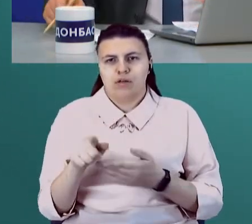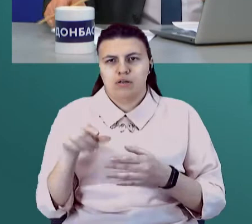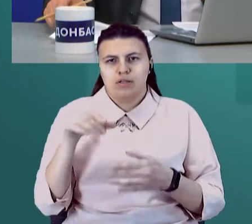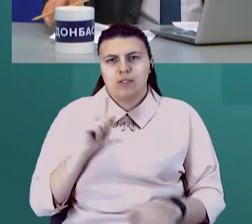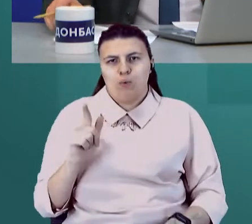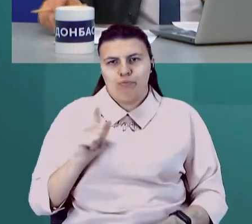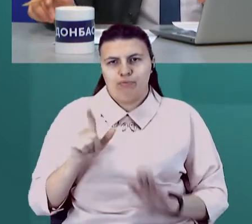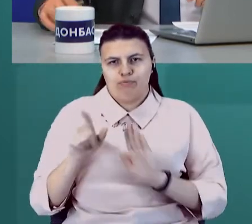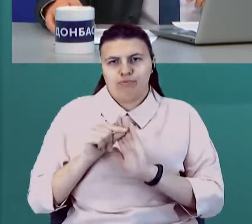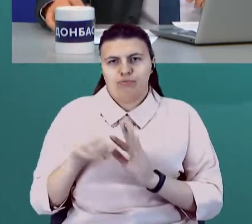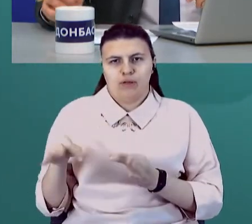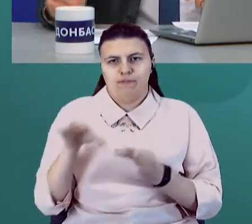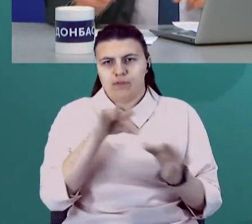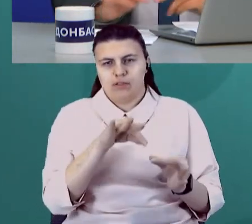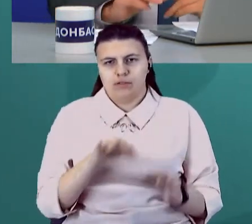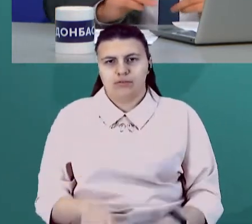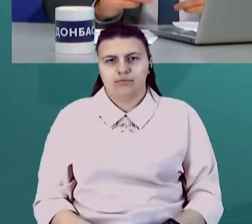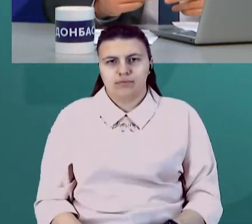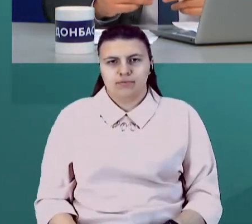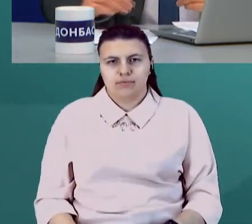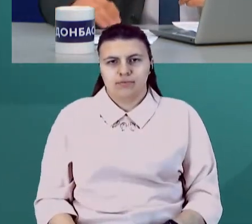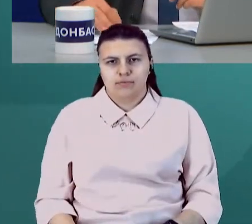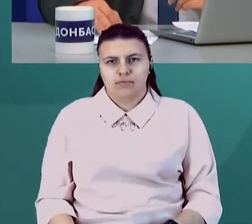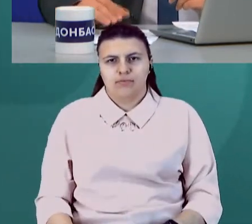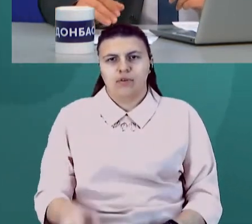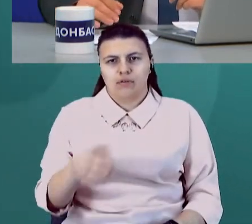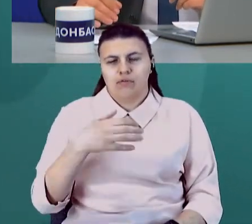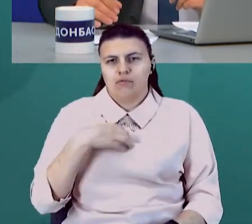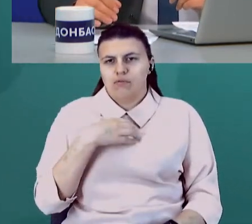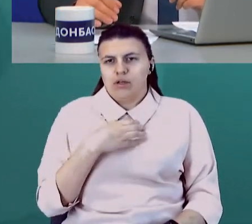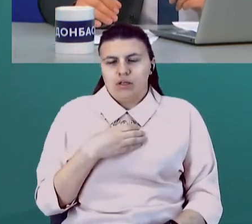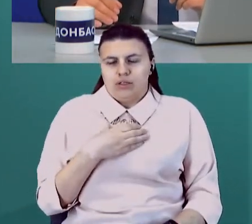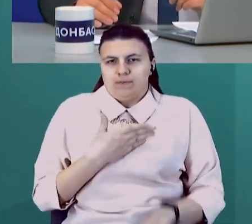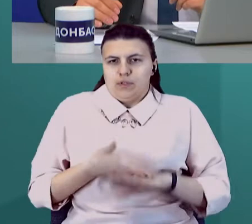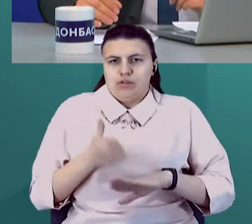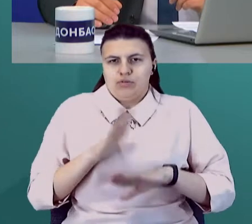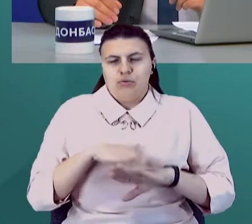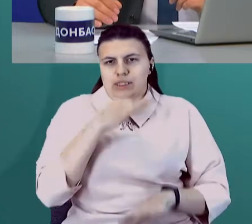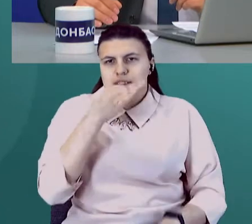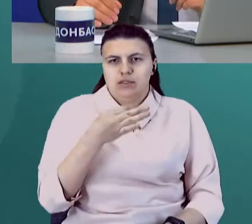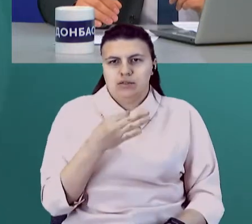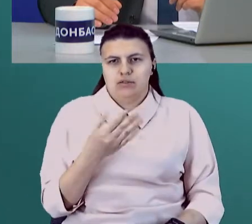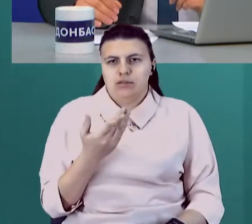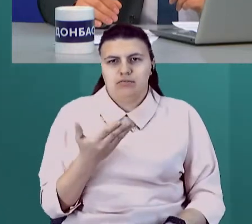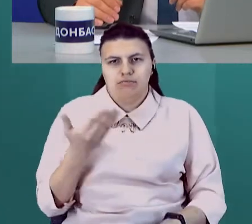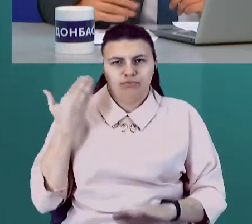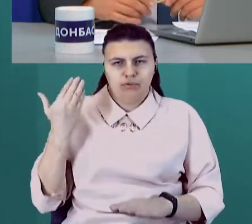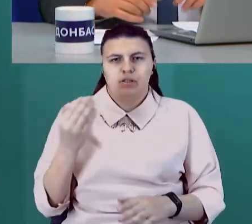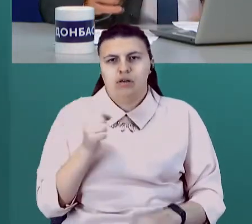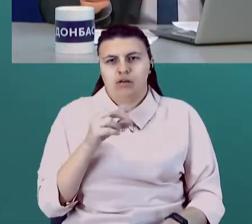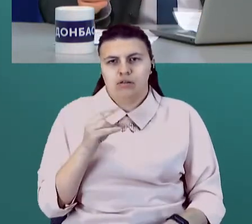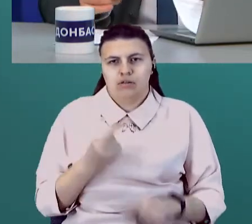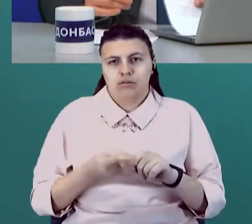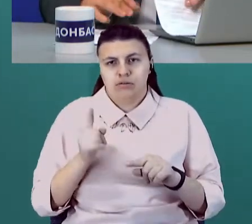Важко сказати заздалегідь, але це точно компромісне рішення, порівняно з повним локдауном, як це було